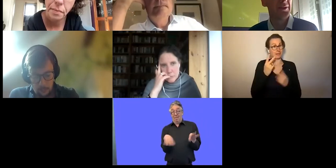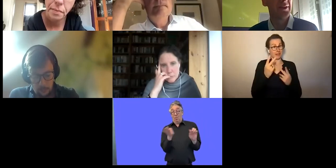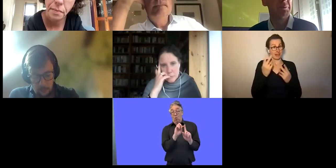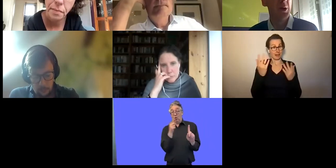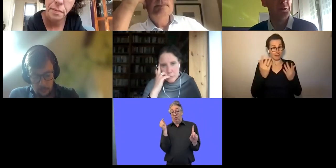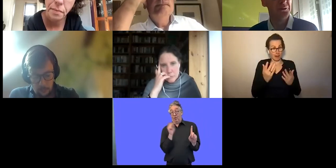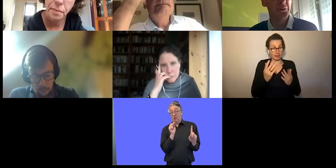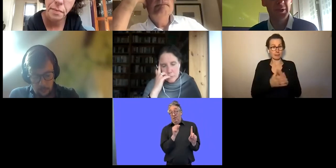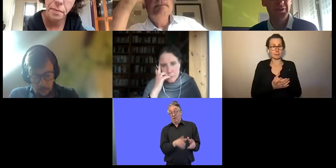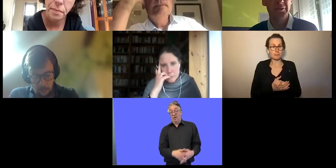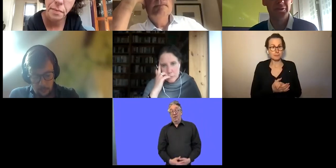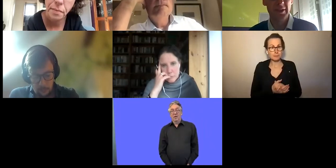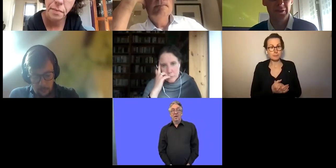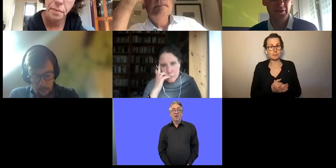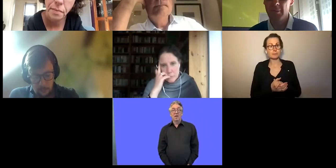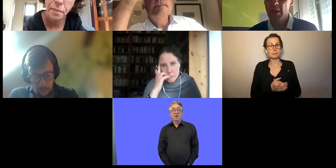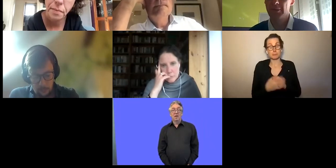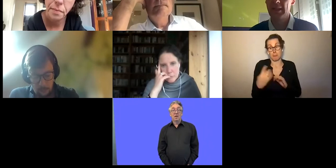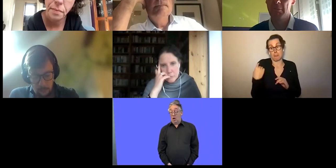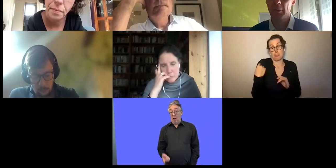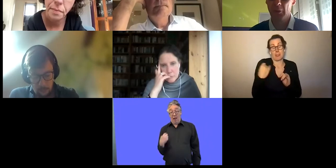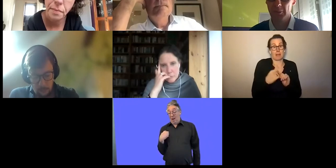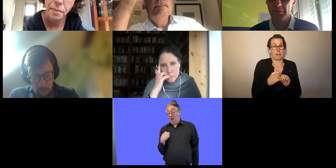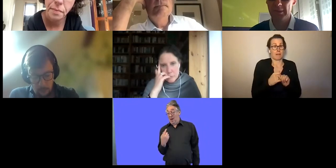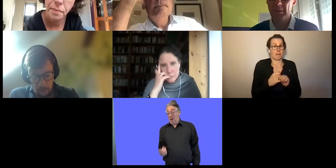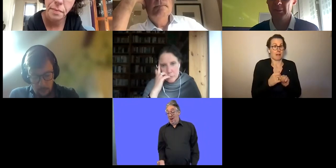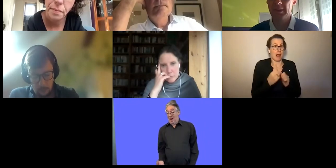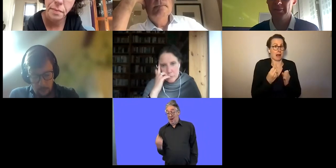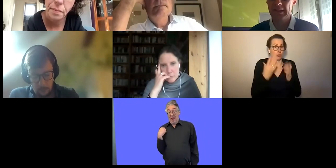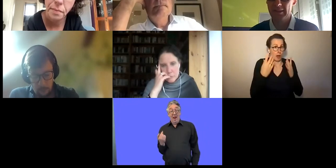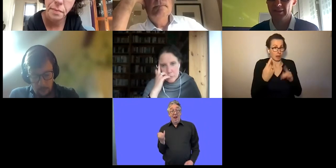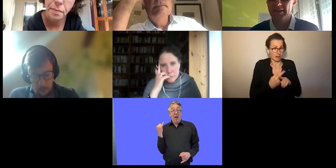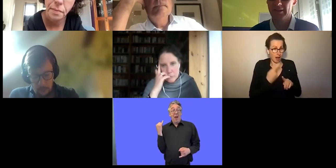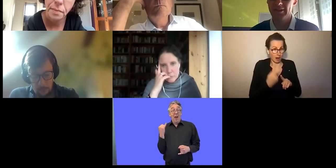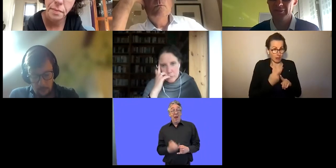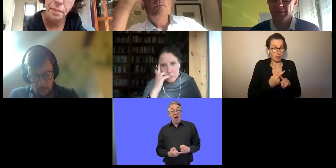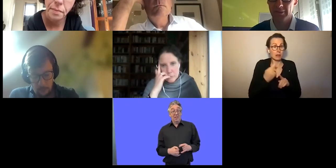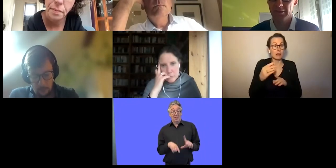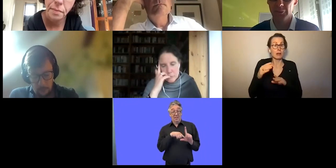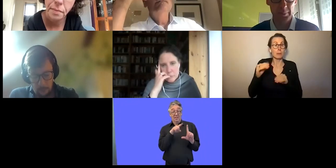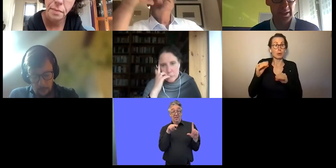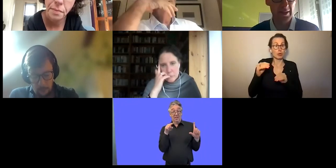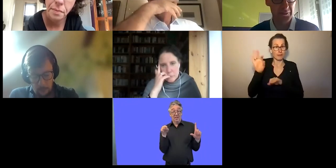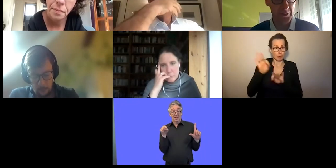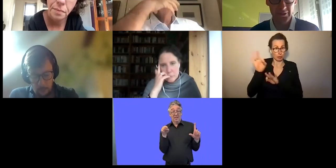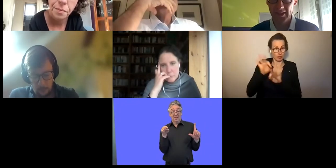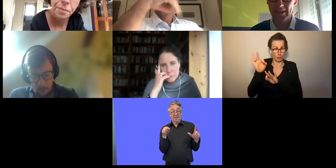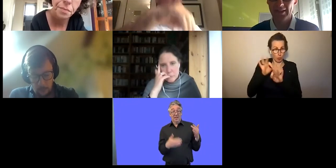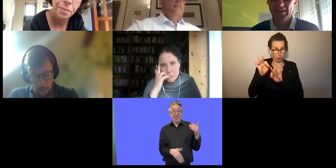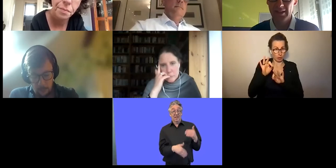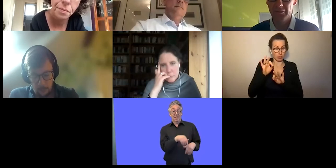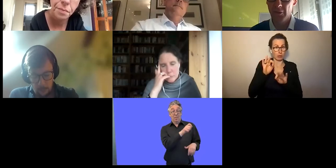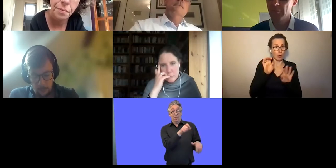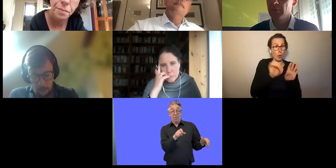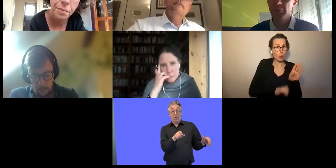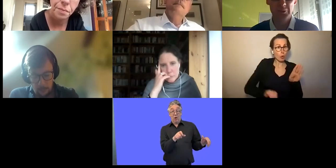Ich denke, dass die jüngsten Zahlen zur Beschäftigung von Menschen mit Behinderungen